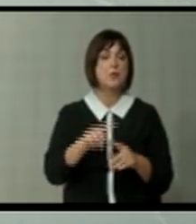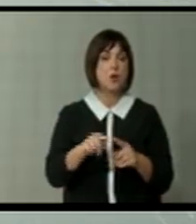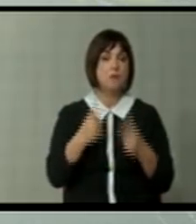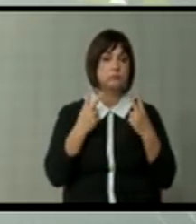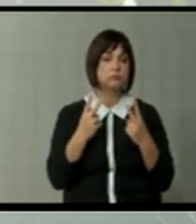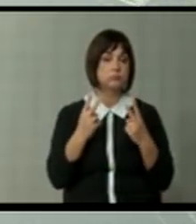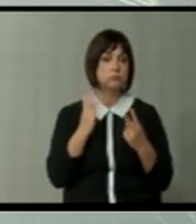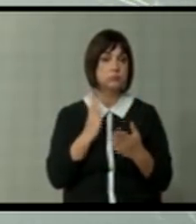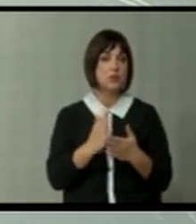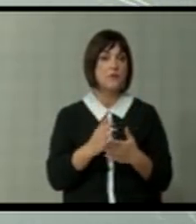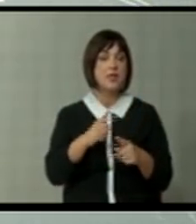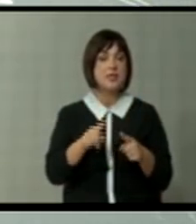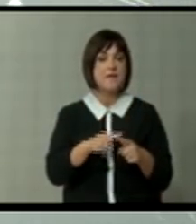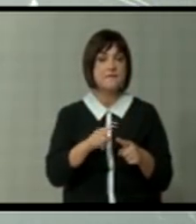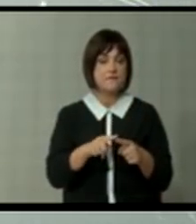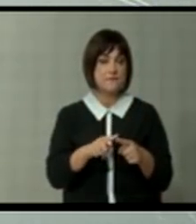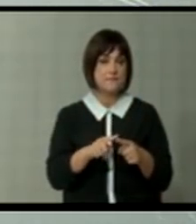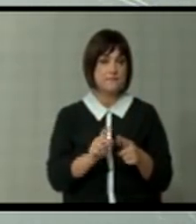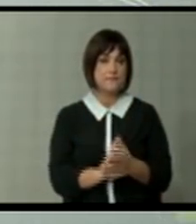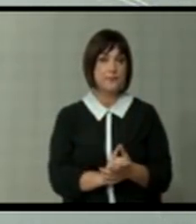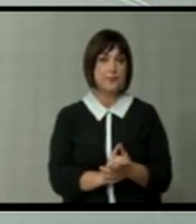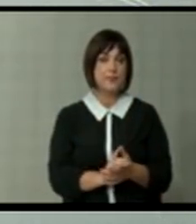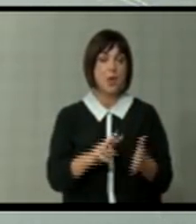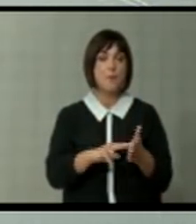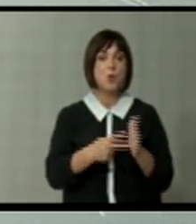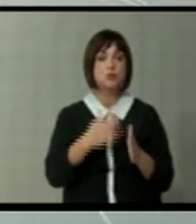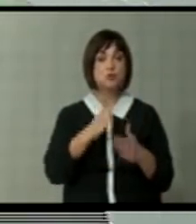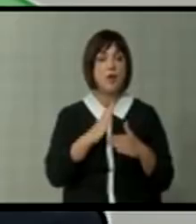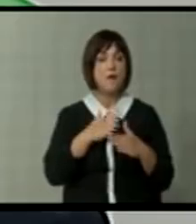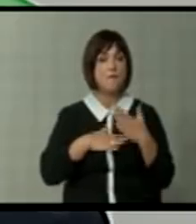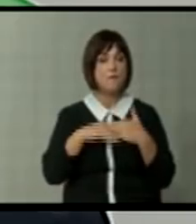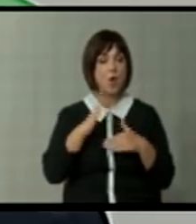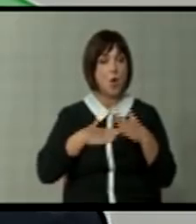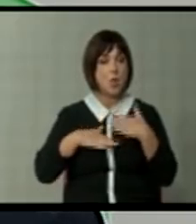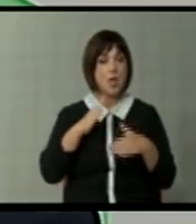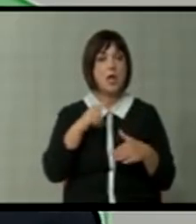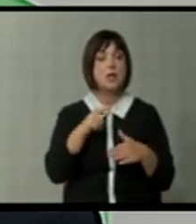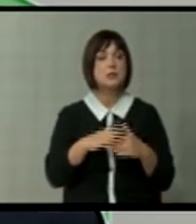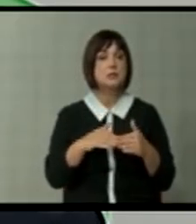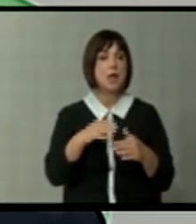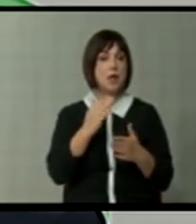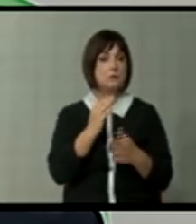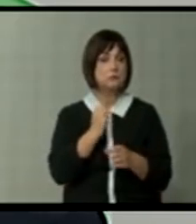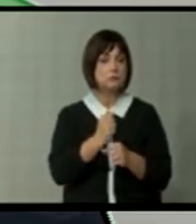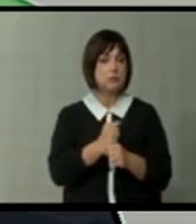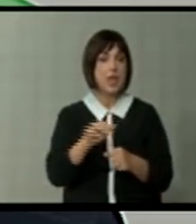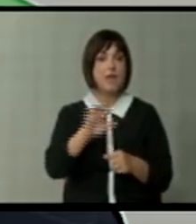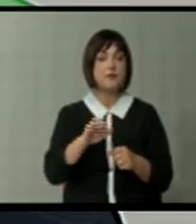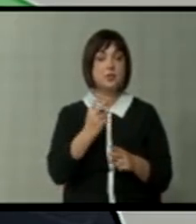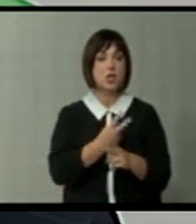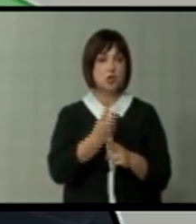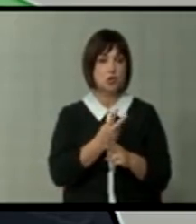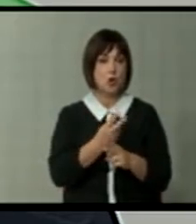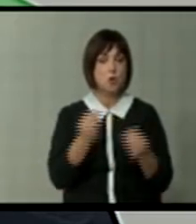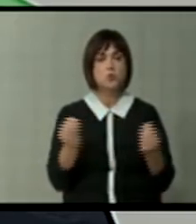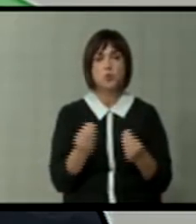Клучното, едно достаток на политичка волја за изградба на европска држава.